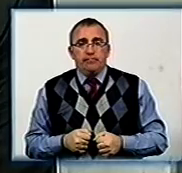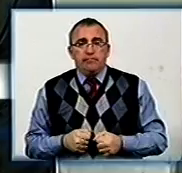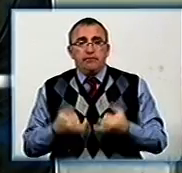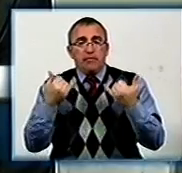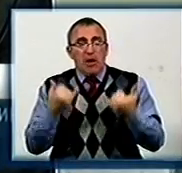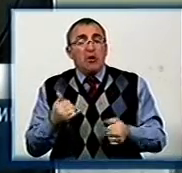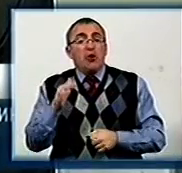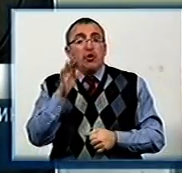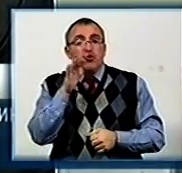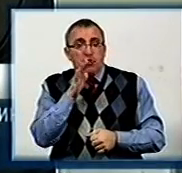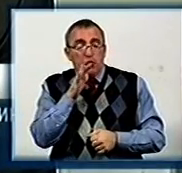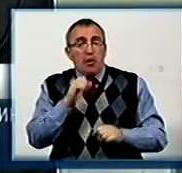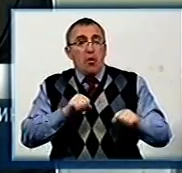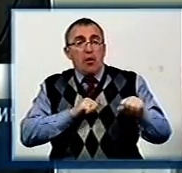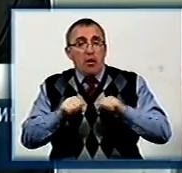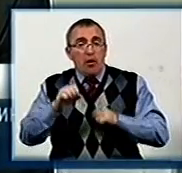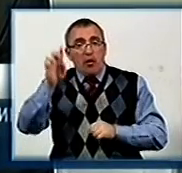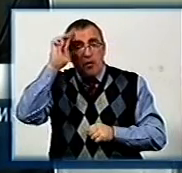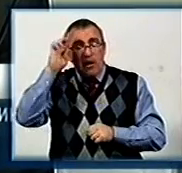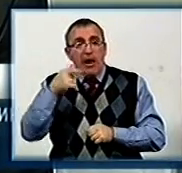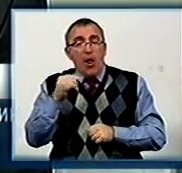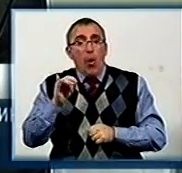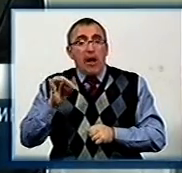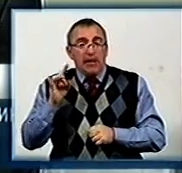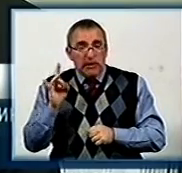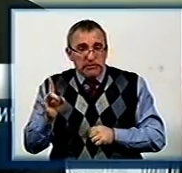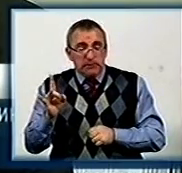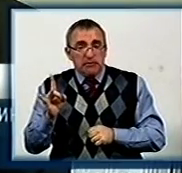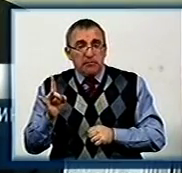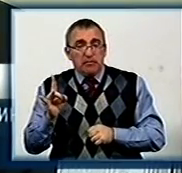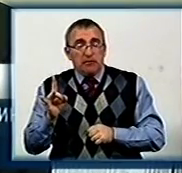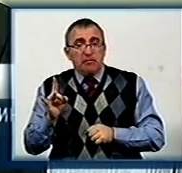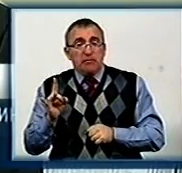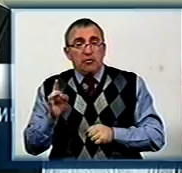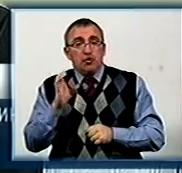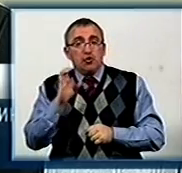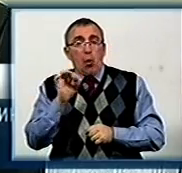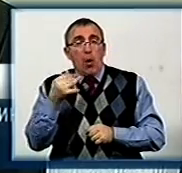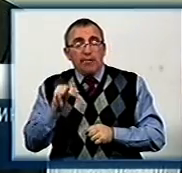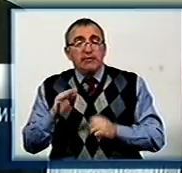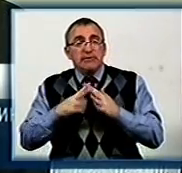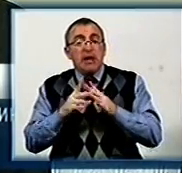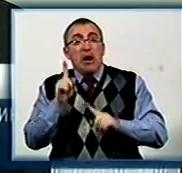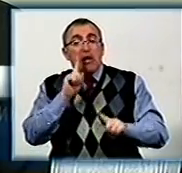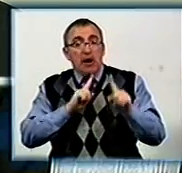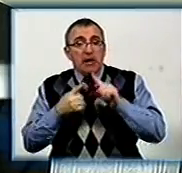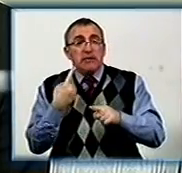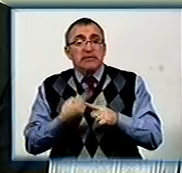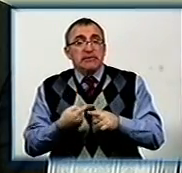Даний час управлінням Держгеокадастру надано в Соколівській сільській раді, це